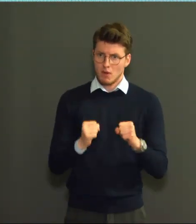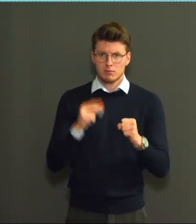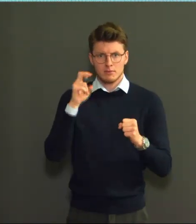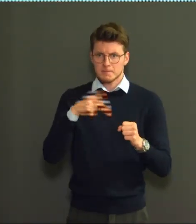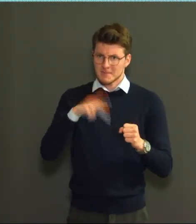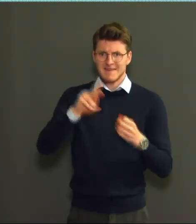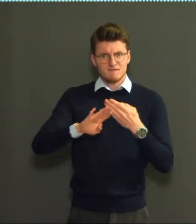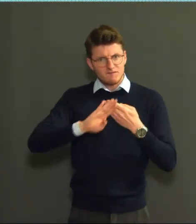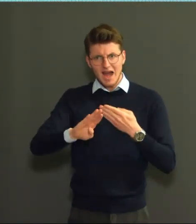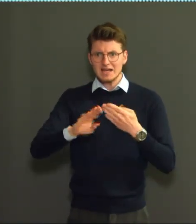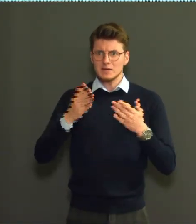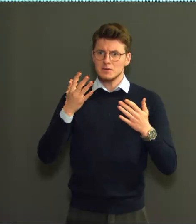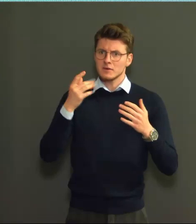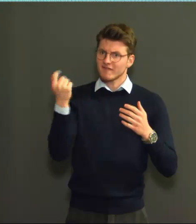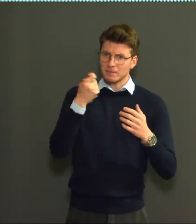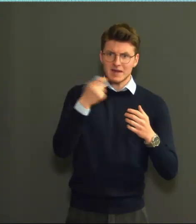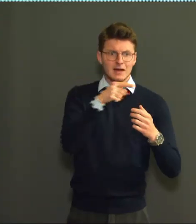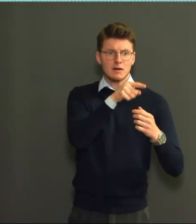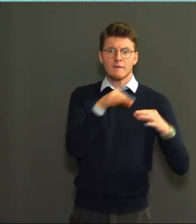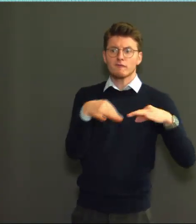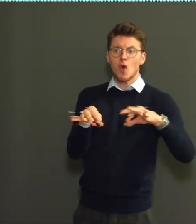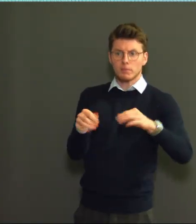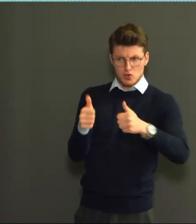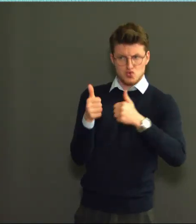of inefficiënte systemen verkocht zouden worden.